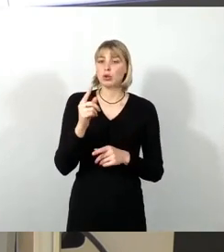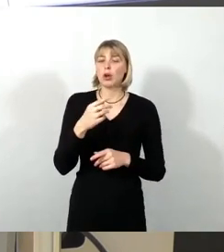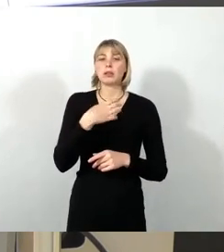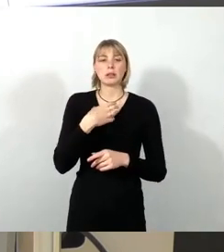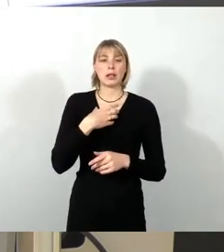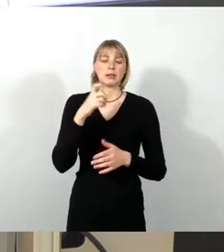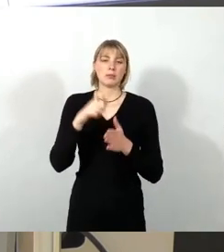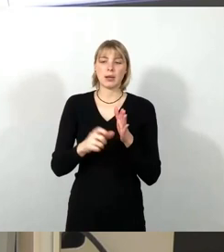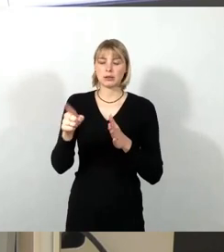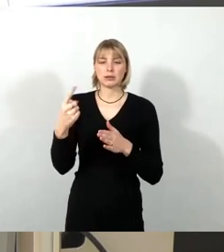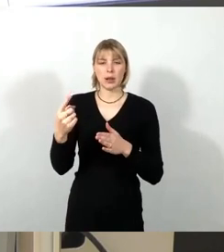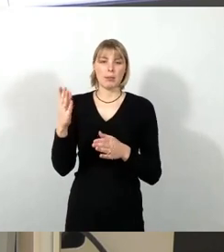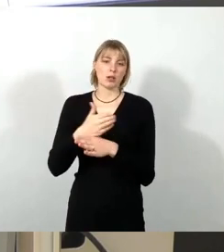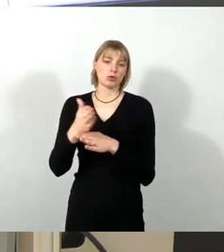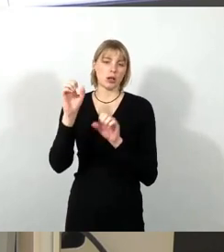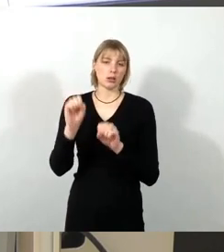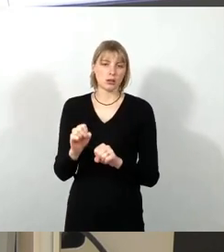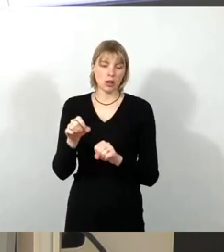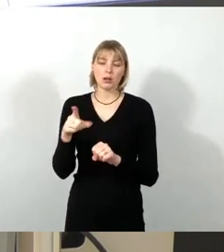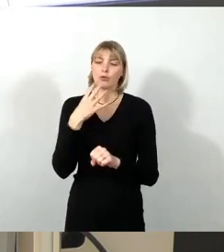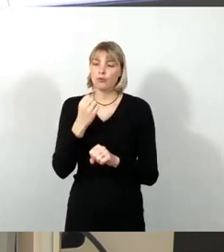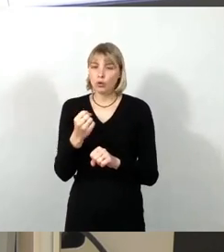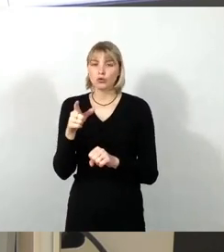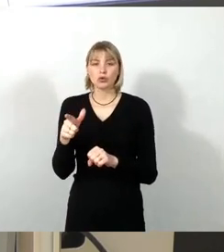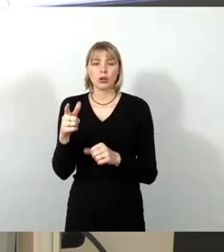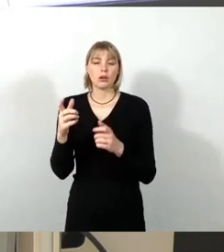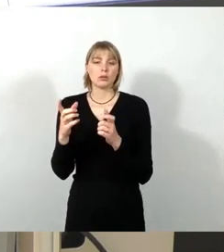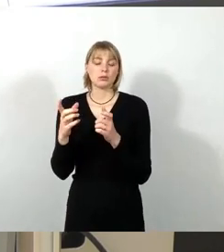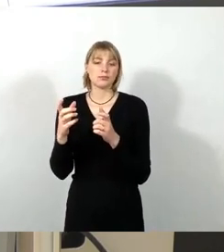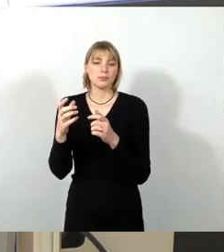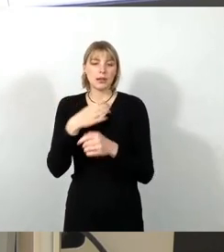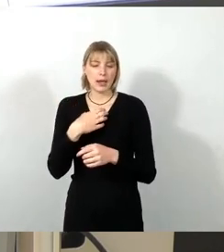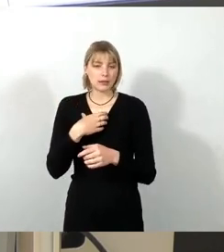-Monatskarte zum halben Preis haben möchten oder aber das Deutschland-Ticket.